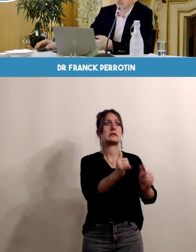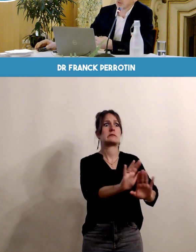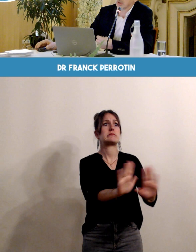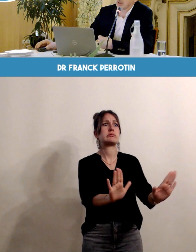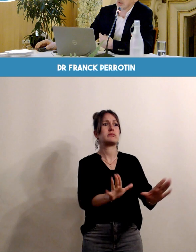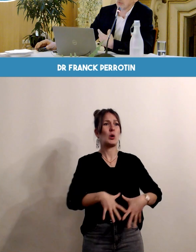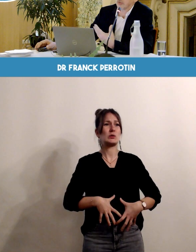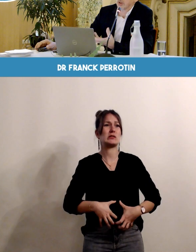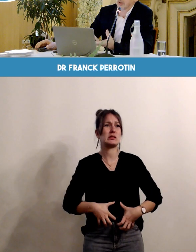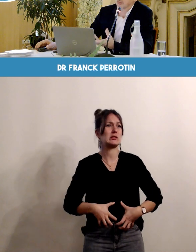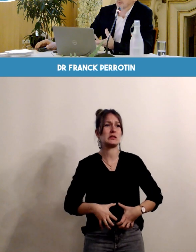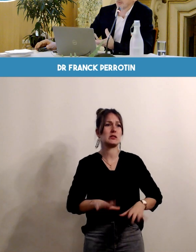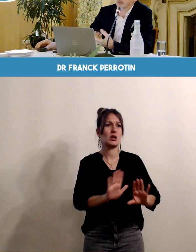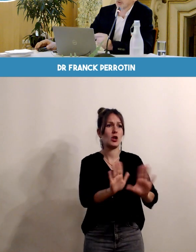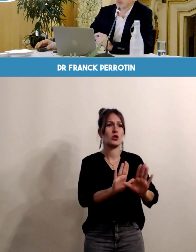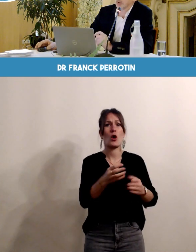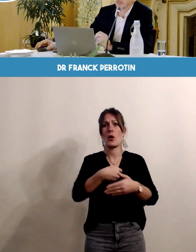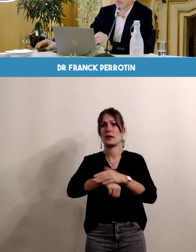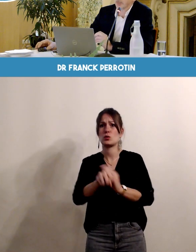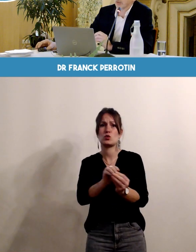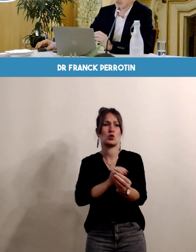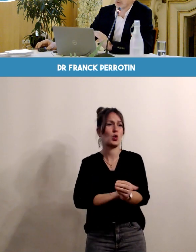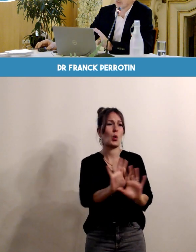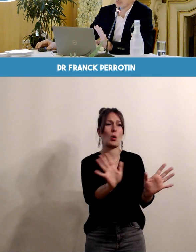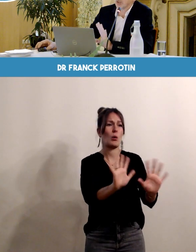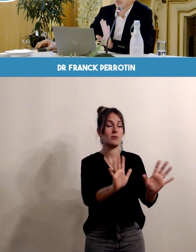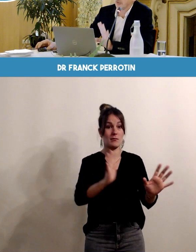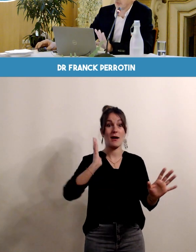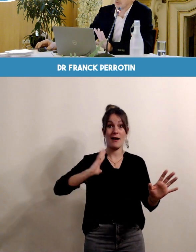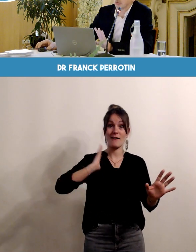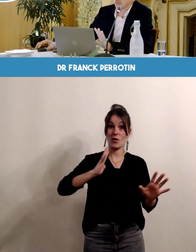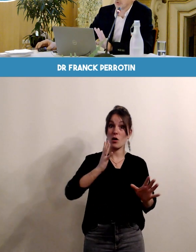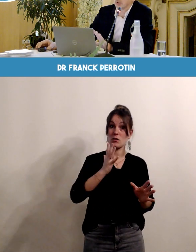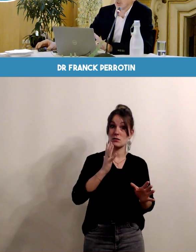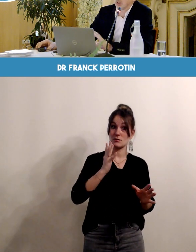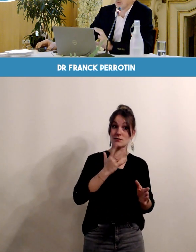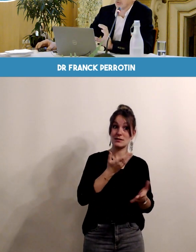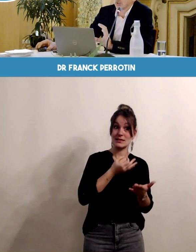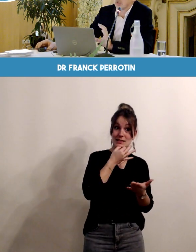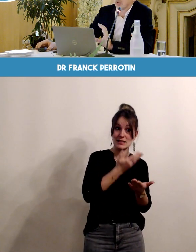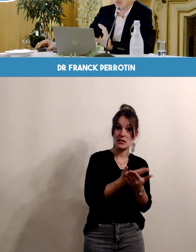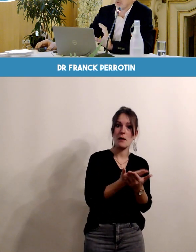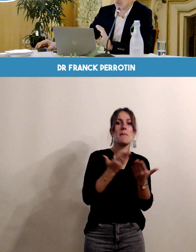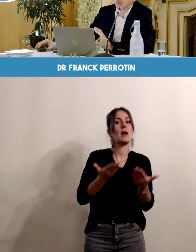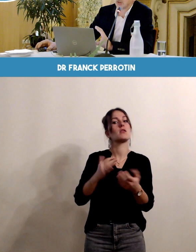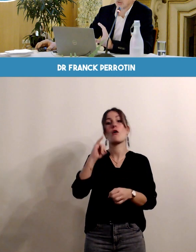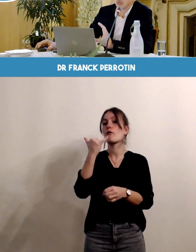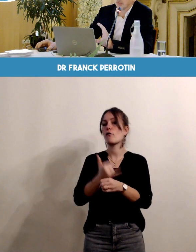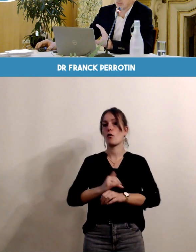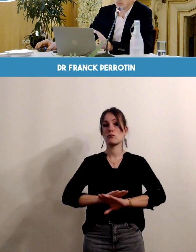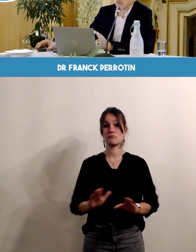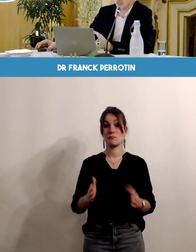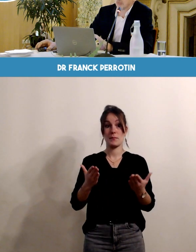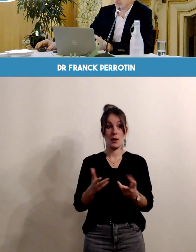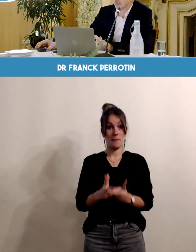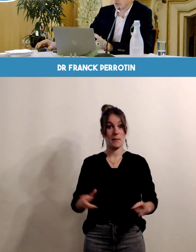contractions utérines de faire un accouchement prématuré on sait que tout ça est faux aujourd'hui une activité physique